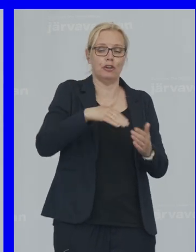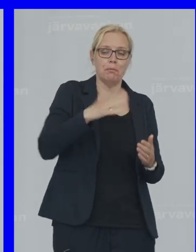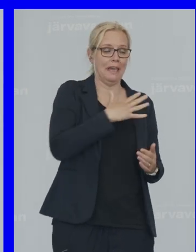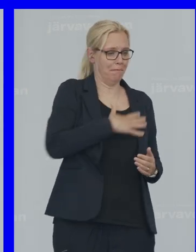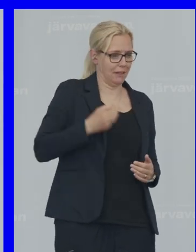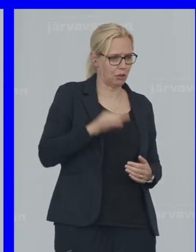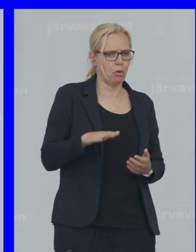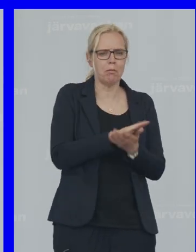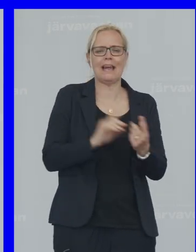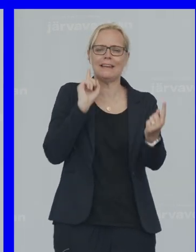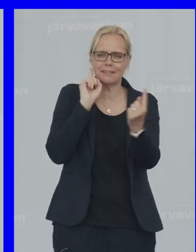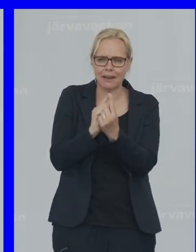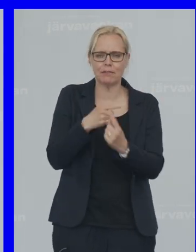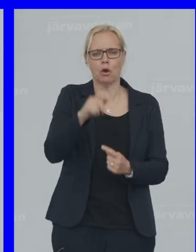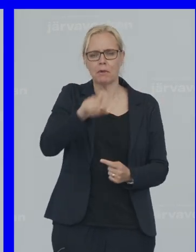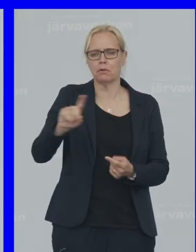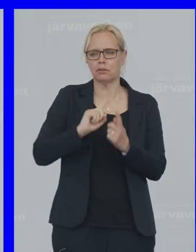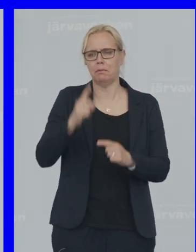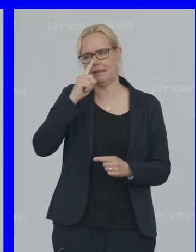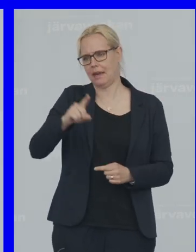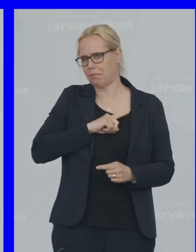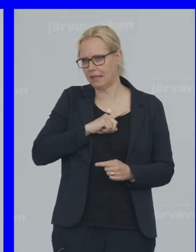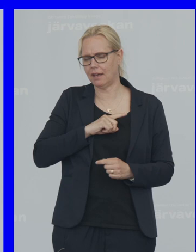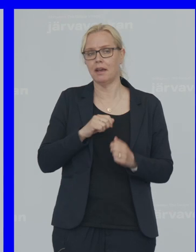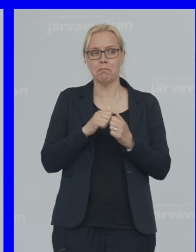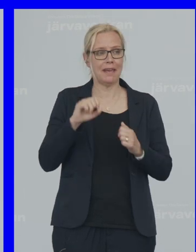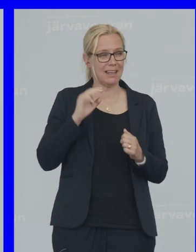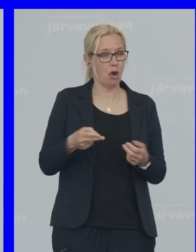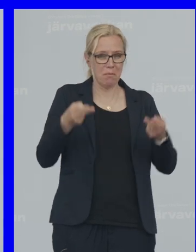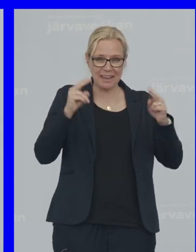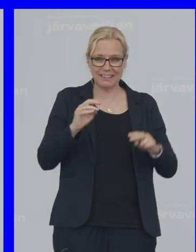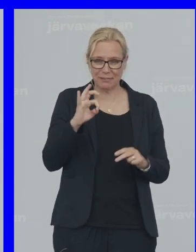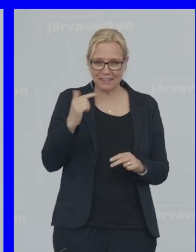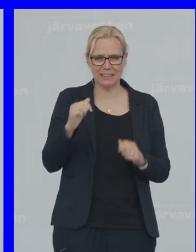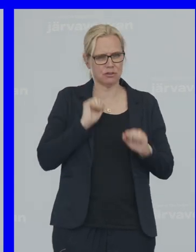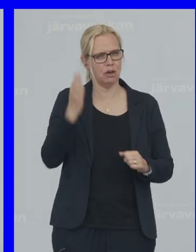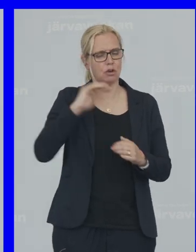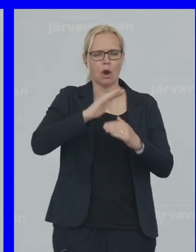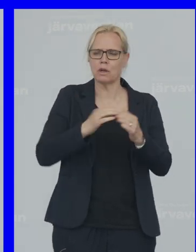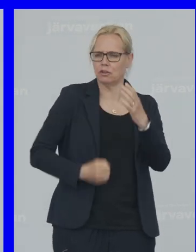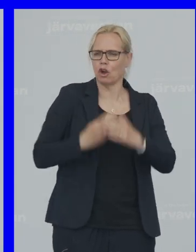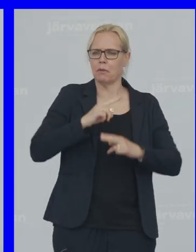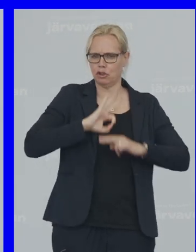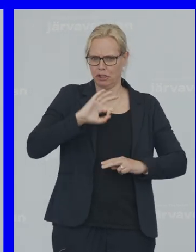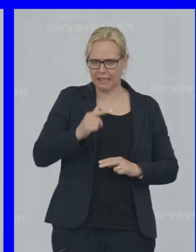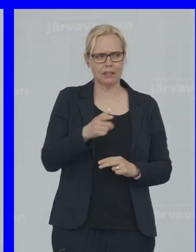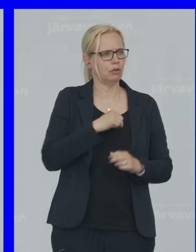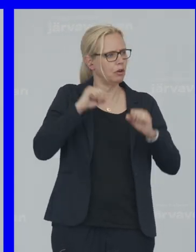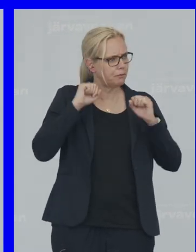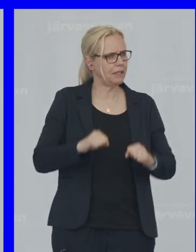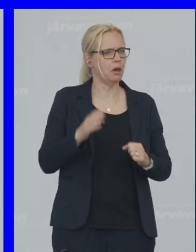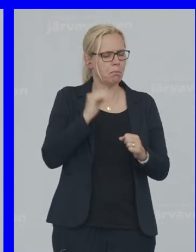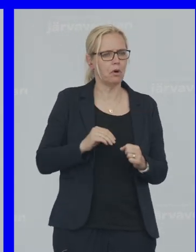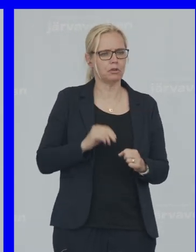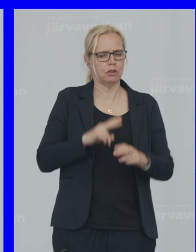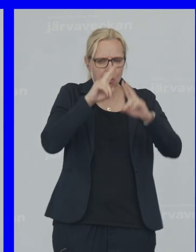det faktiskt Drabbar Men om rättsväsendet Ska kunna återskapa Tryggheten Så måste vi Gå till roten